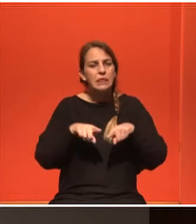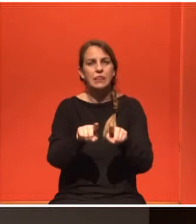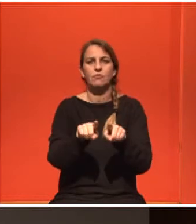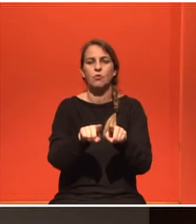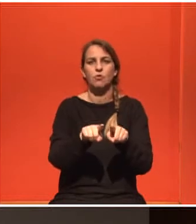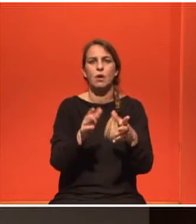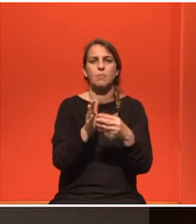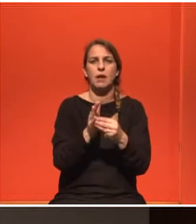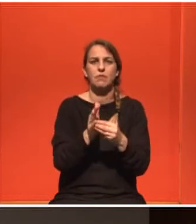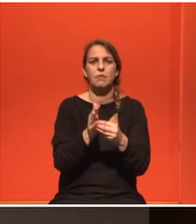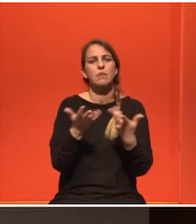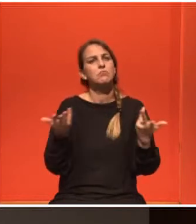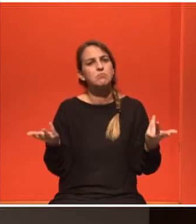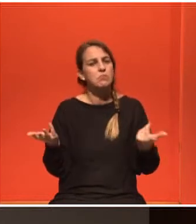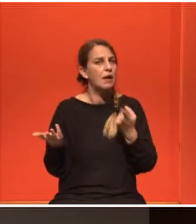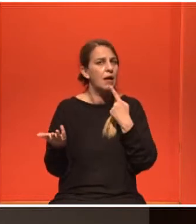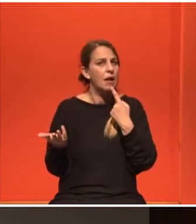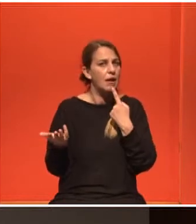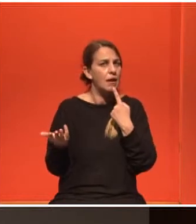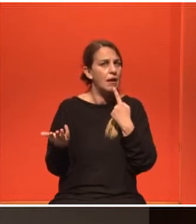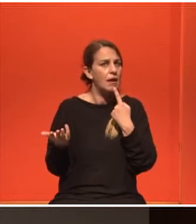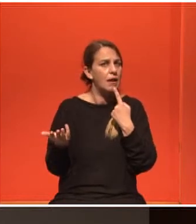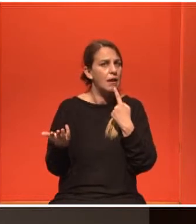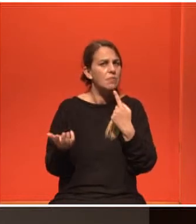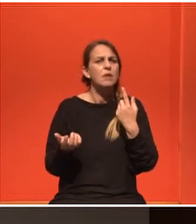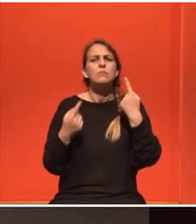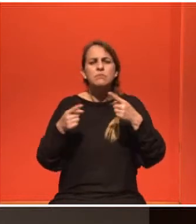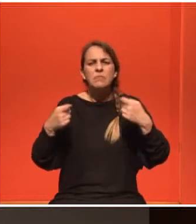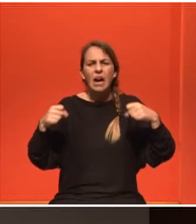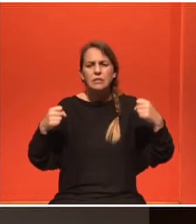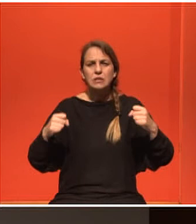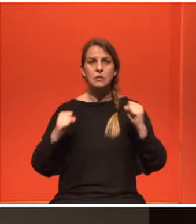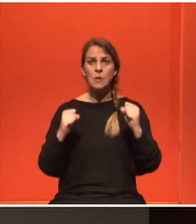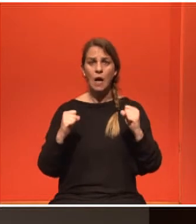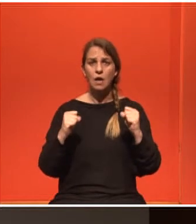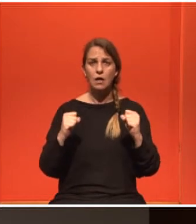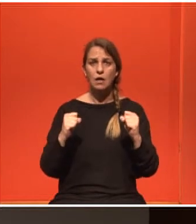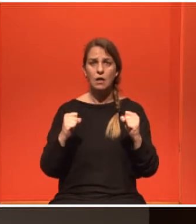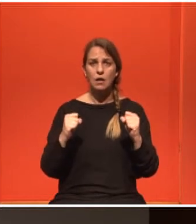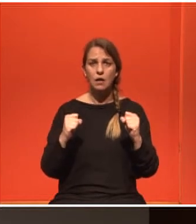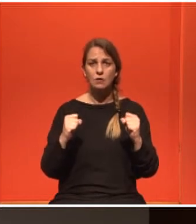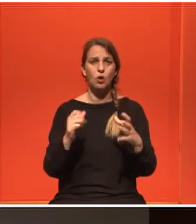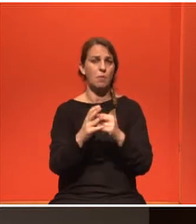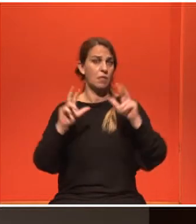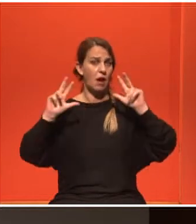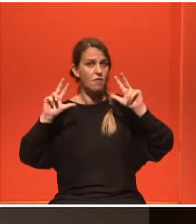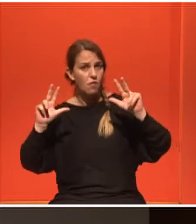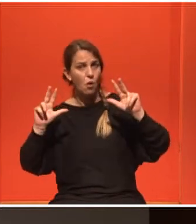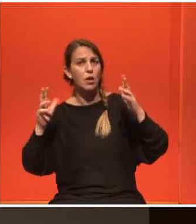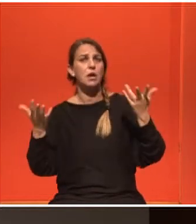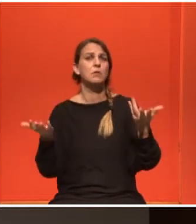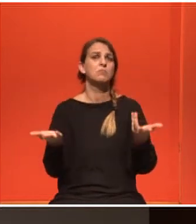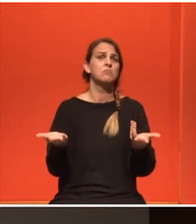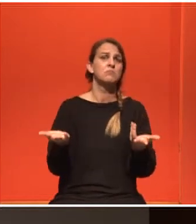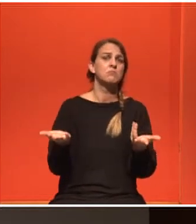επαναλαμβανόμενες έντονες πλειομετρικές ασκήσεις μια και ασκείται πια στο βόλεϊ και κάνει αγώνες